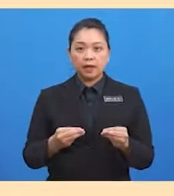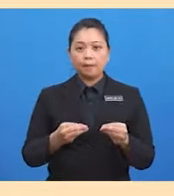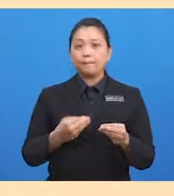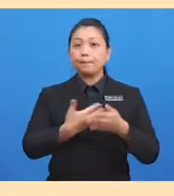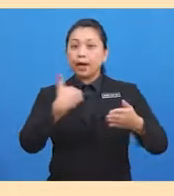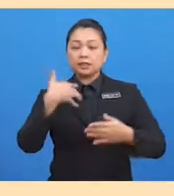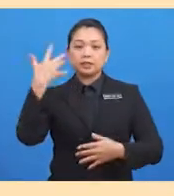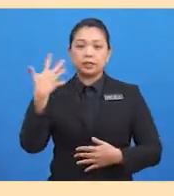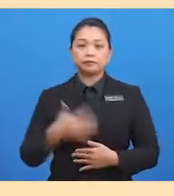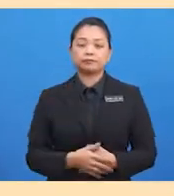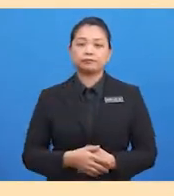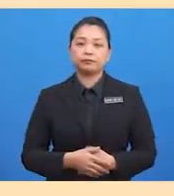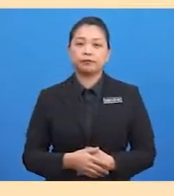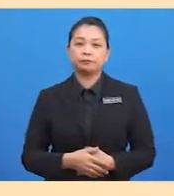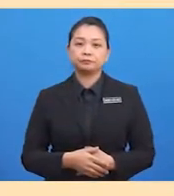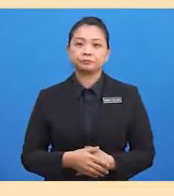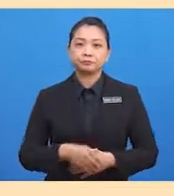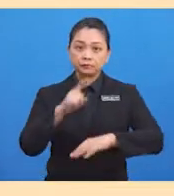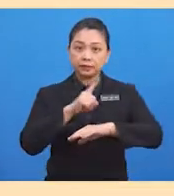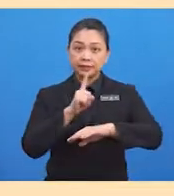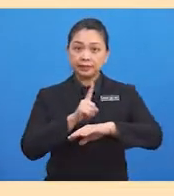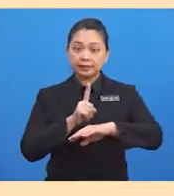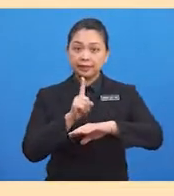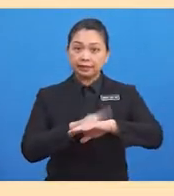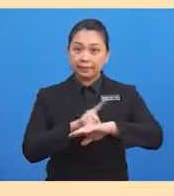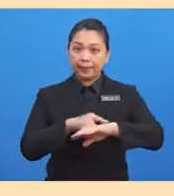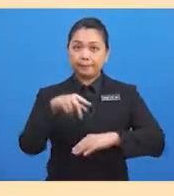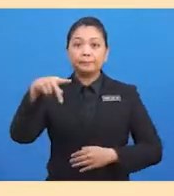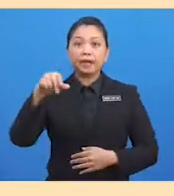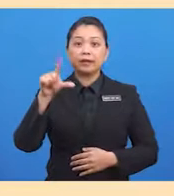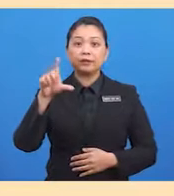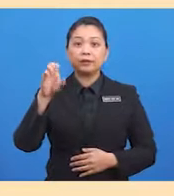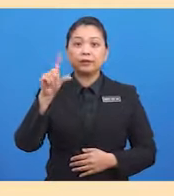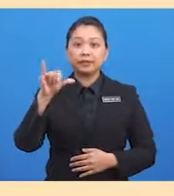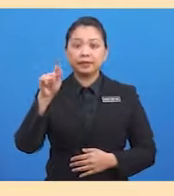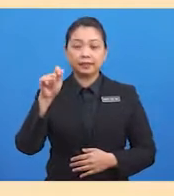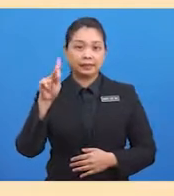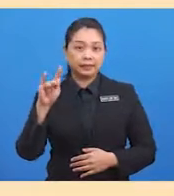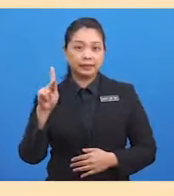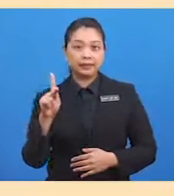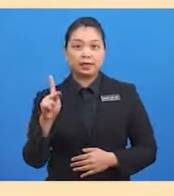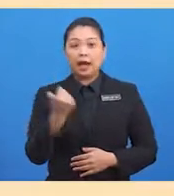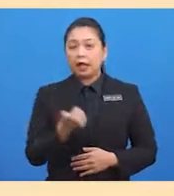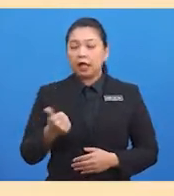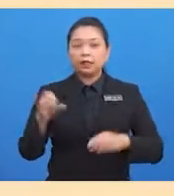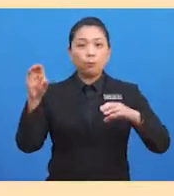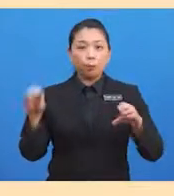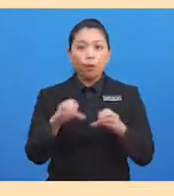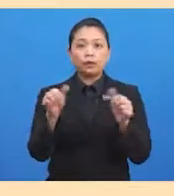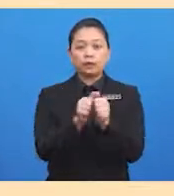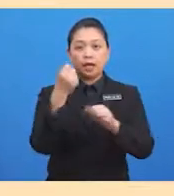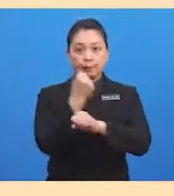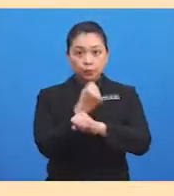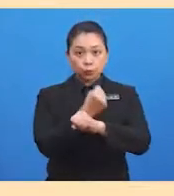Paleolitik, manusia membuat peralatan daripada batu, kayu dan tulang haiwan. Alat-alat tersebut